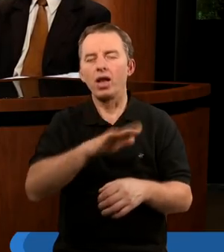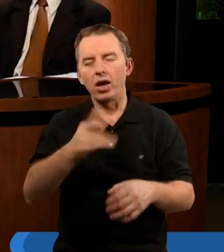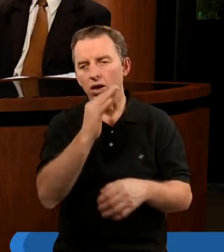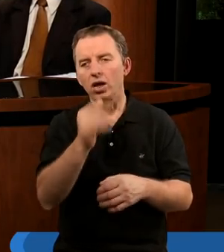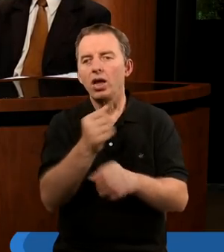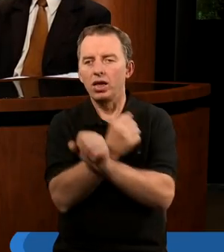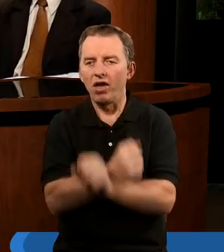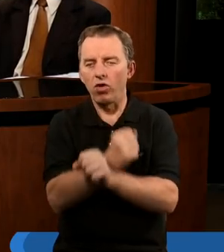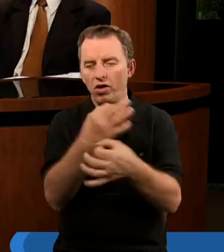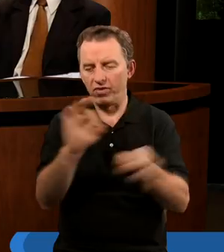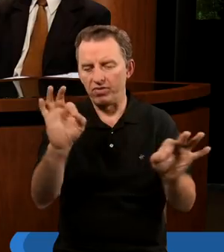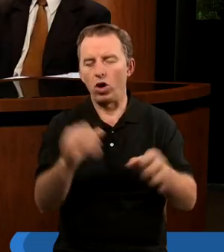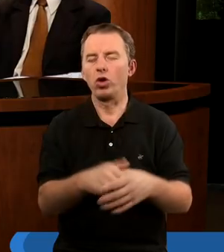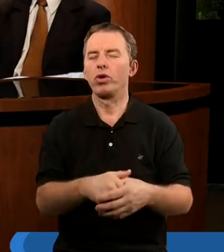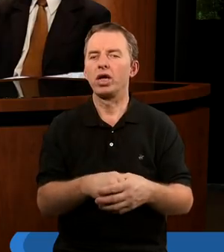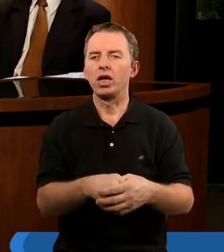Wyzwolił ich z niewoli.